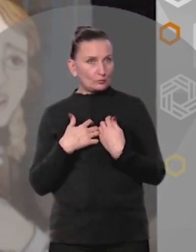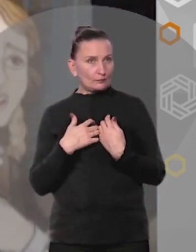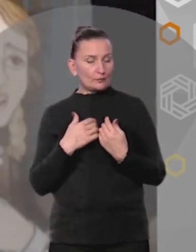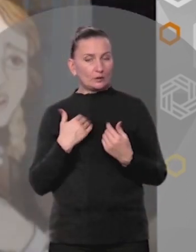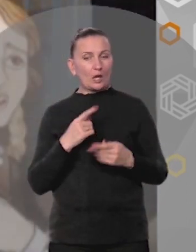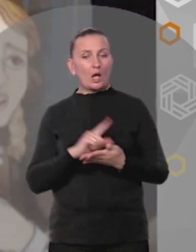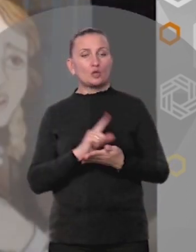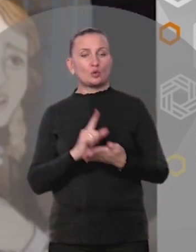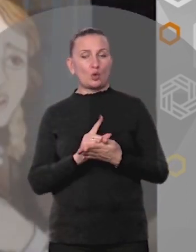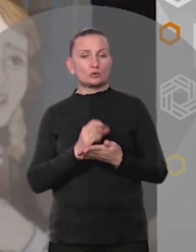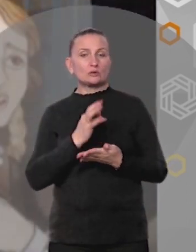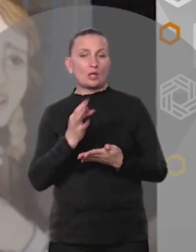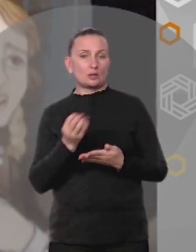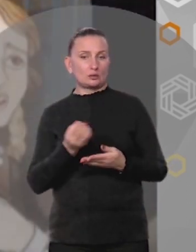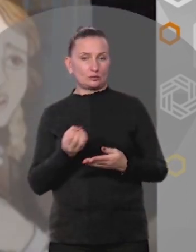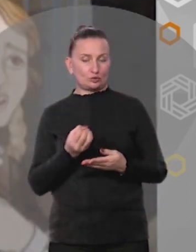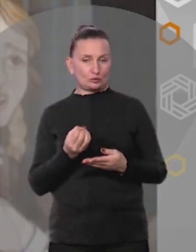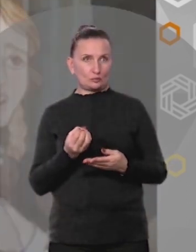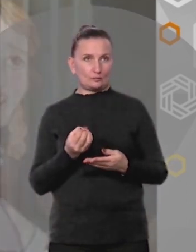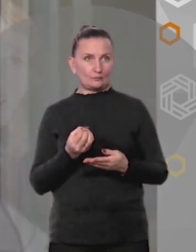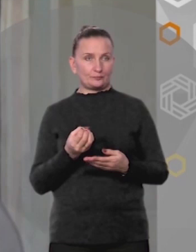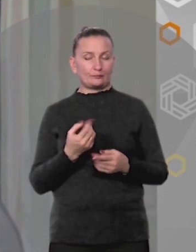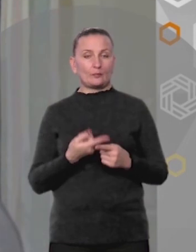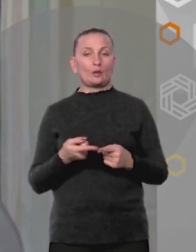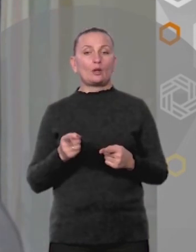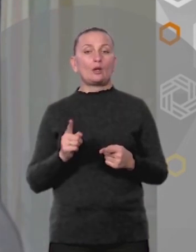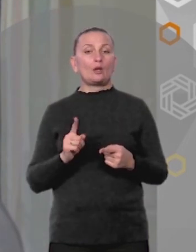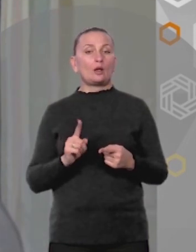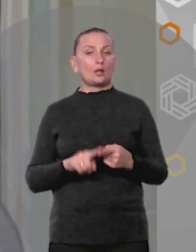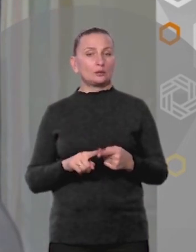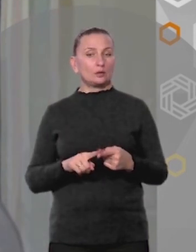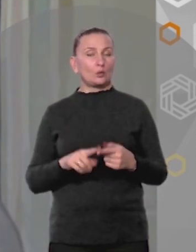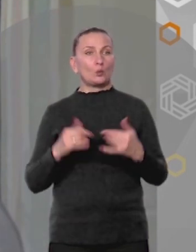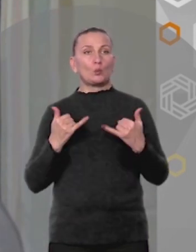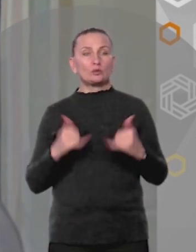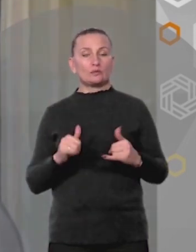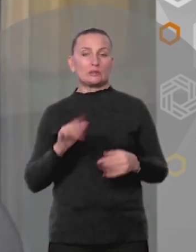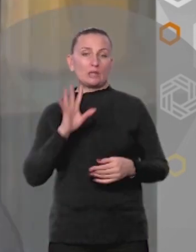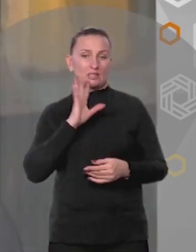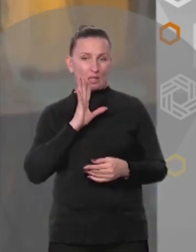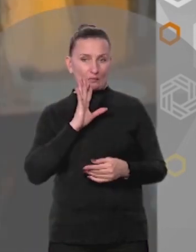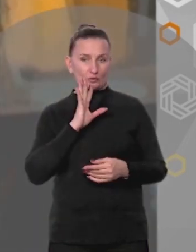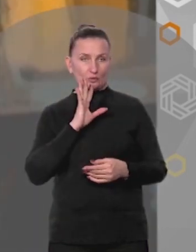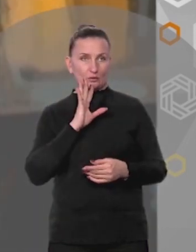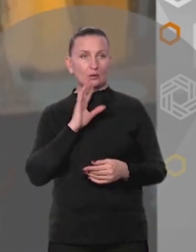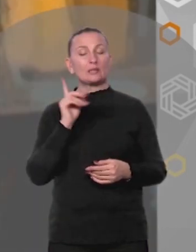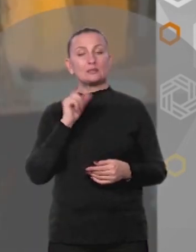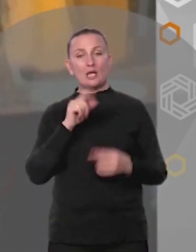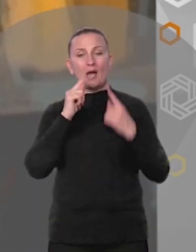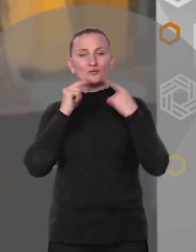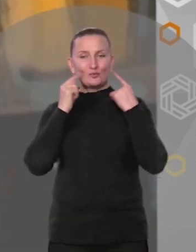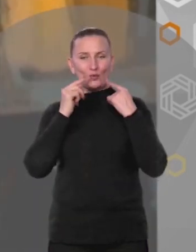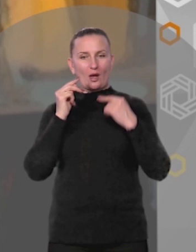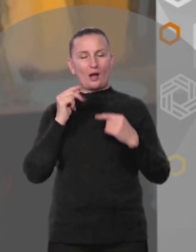Я должен кое-что сказать еще Это удивительная девочка Знаем,